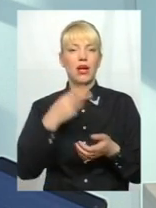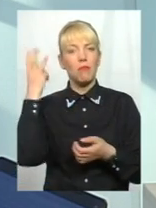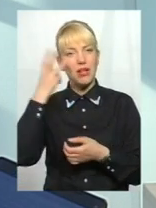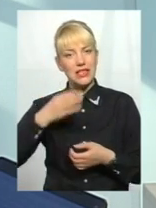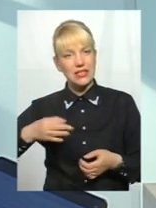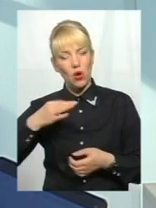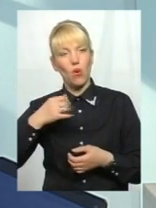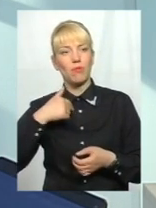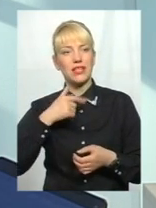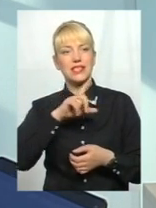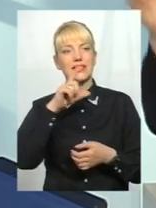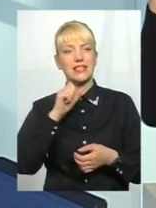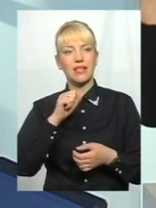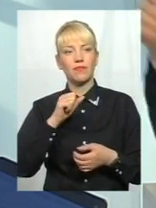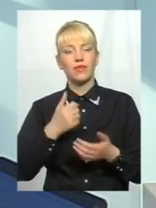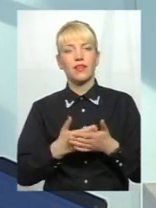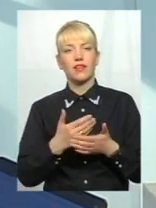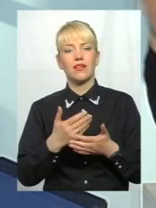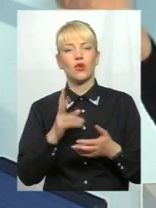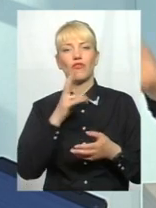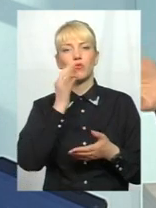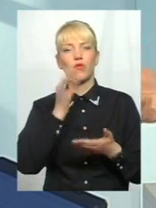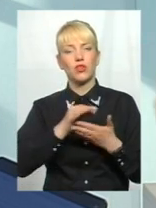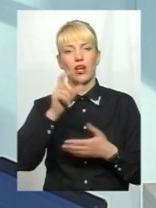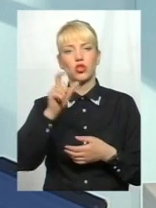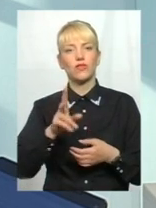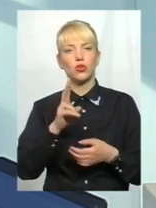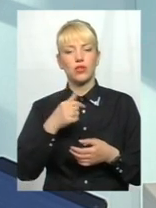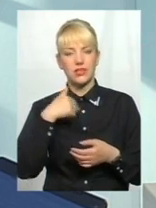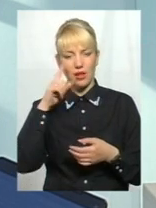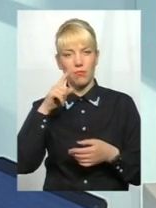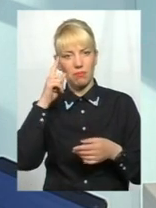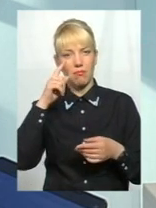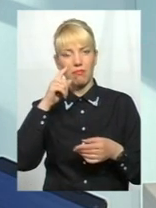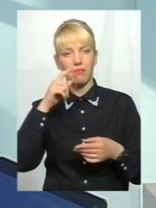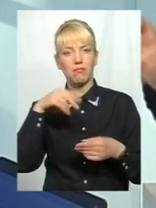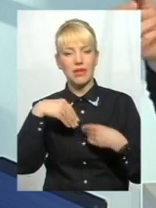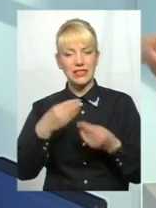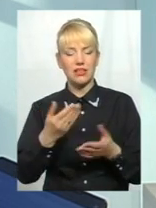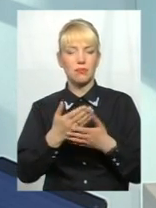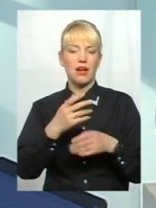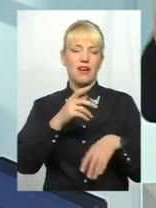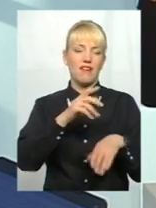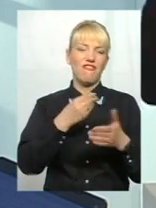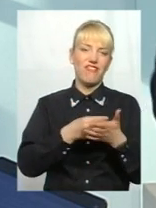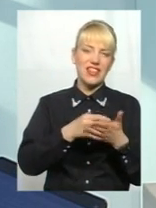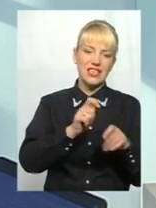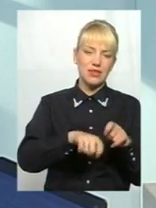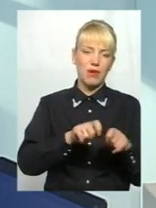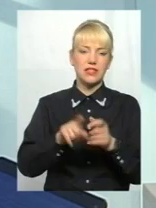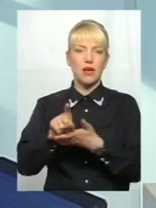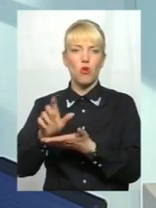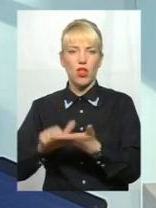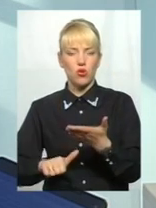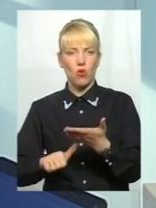значить, мені за ліс відповідає чоловік, який там, я не знаю, хто його призначив, за там фінінспекція, за там податкову,